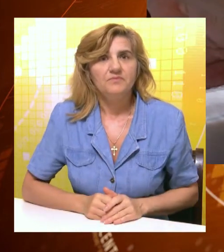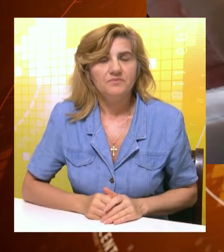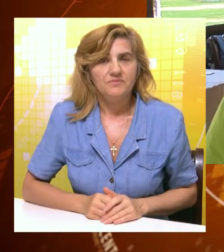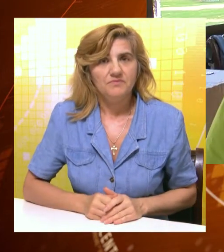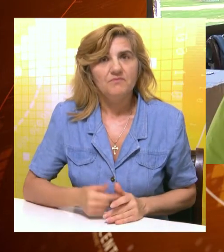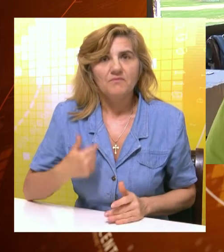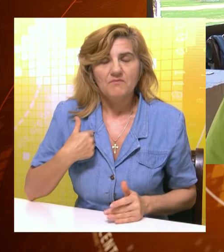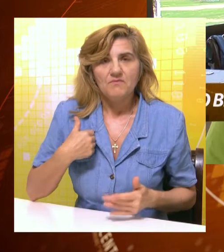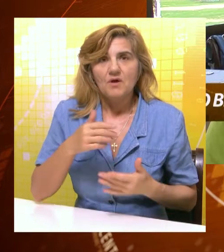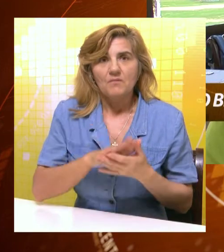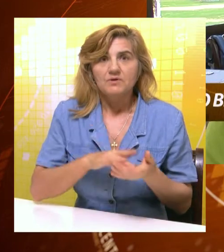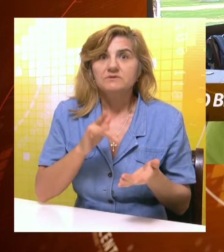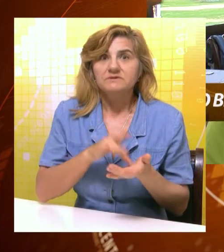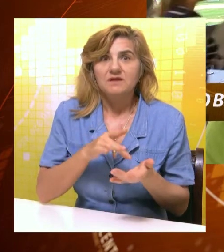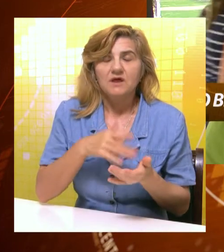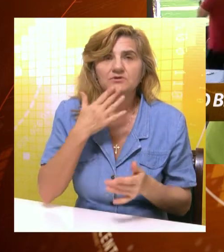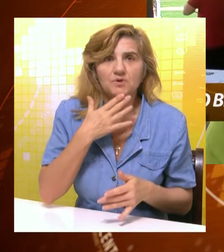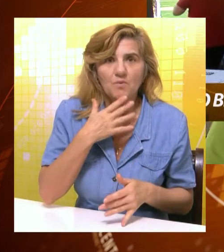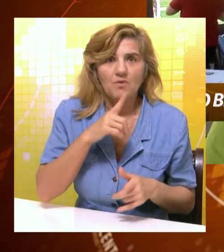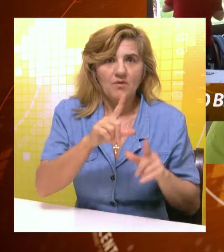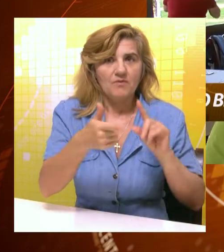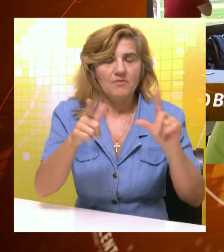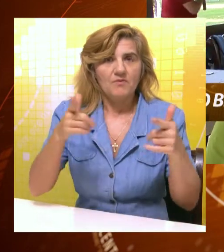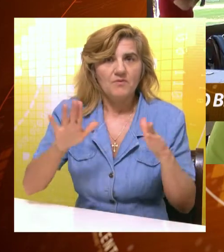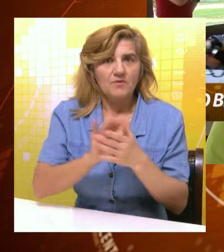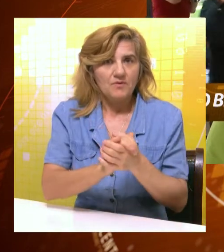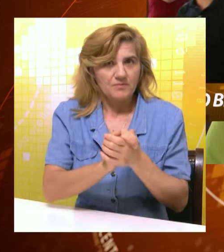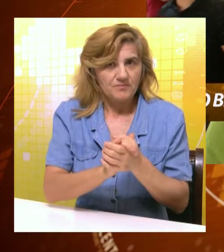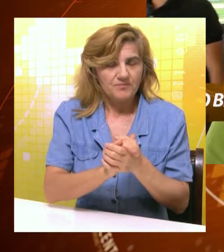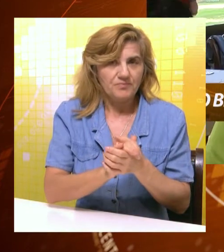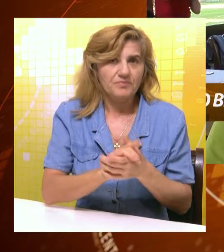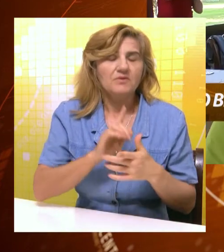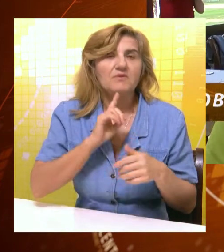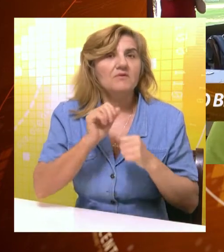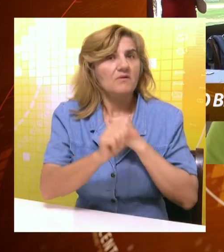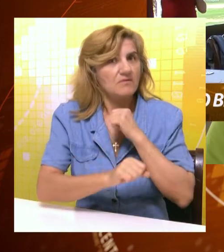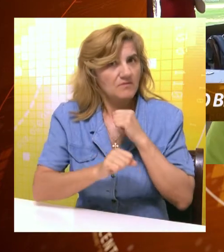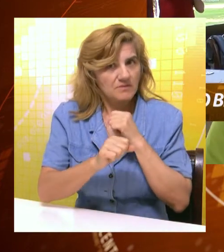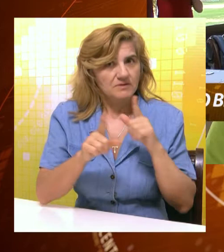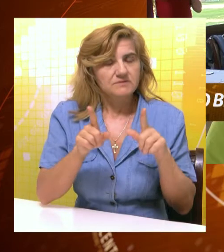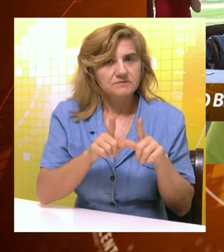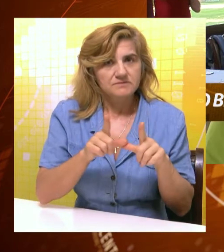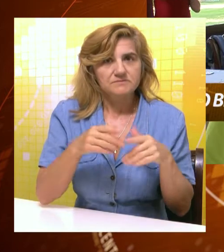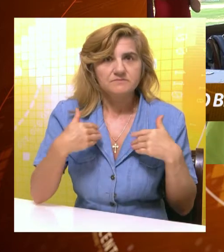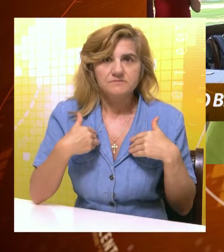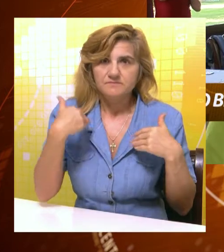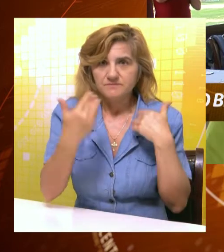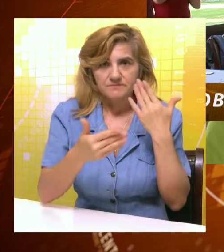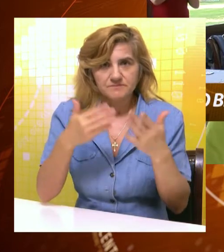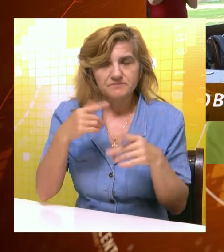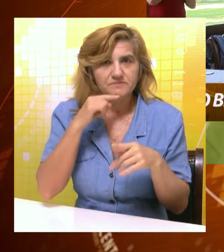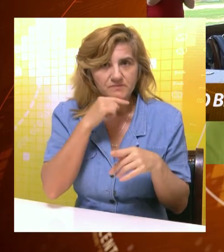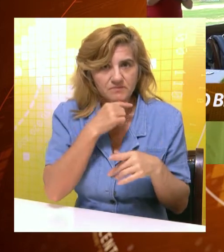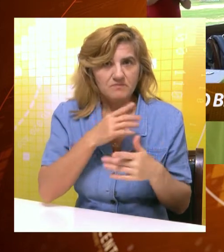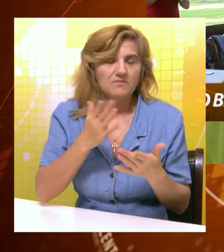karaktera. Ja sam još počeo u Srednjoškoj da dam krv sa ostalim drugarima i čak i na fakultetu smo dali zajedno krv i to